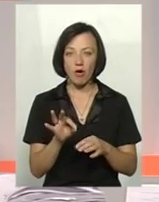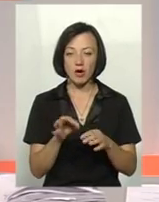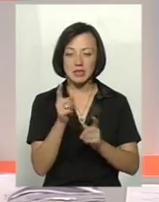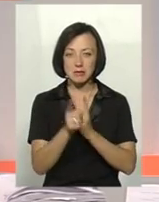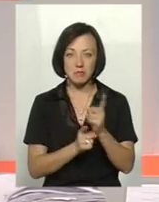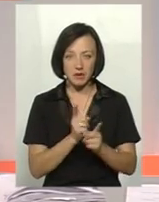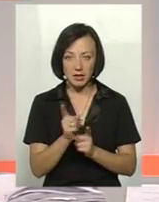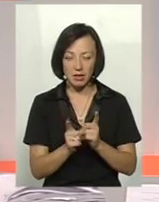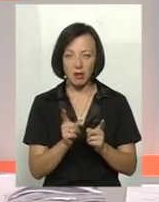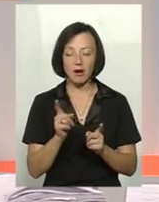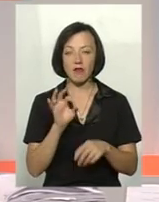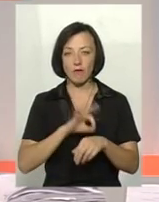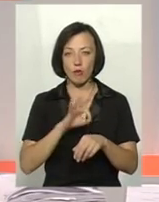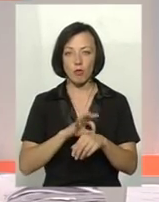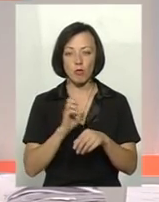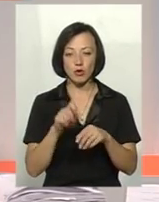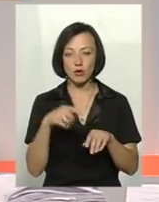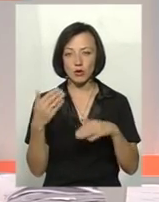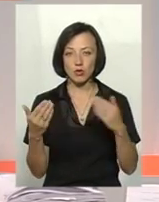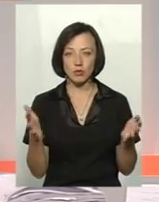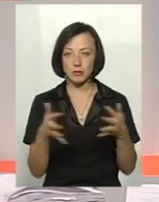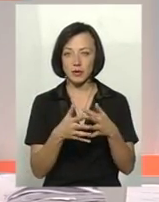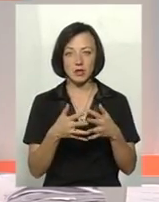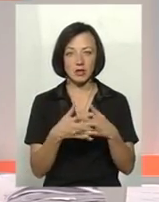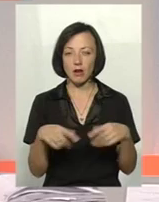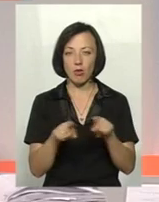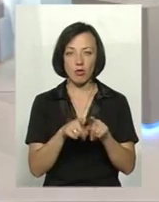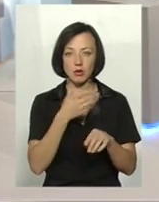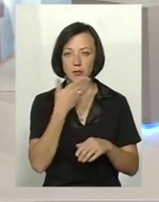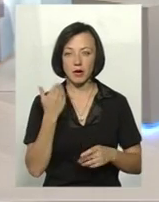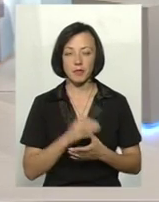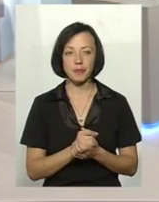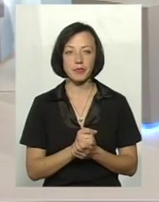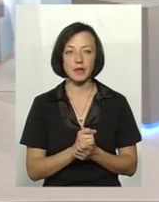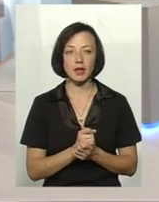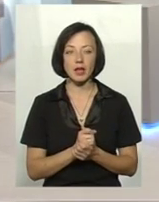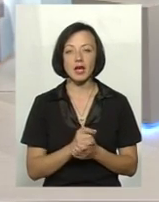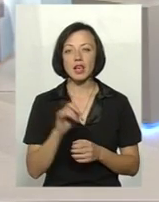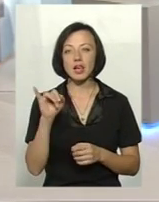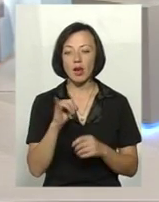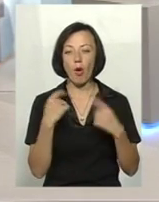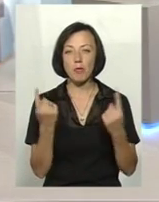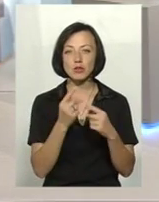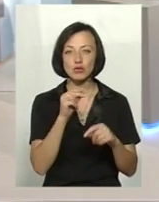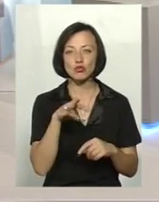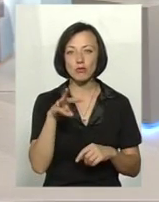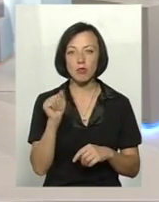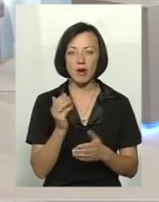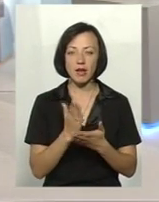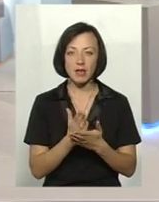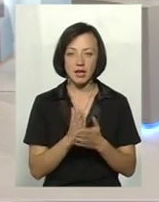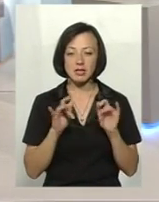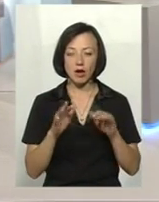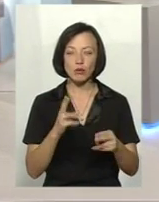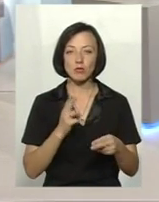звінах, але що вони можуть один з одним перекликатися, такого немає. Про ці класичні, чому в нас є спеціфічні заходи,